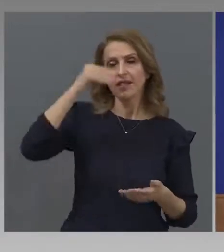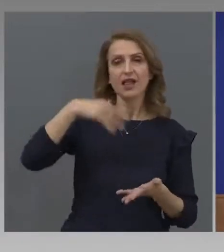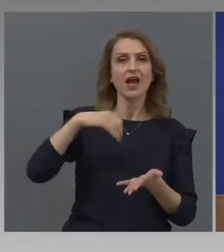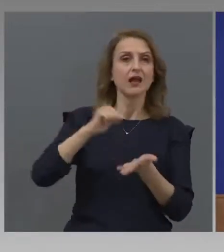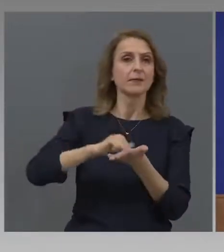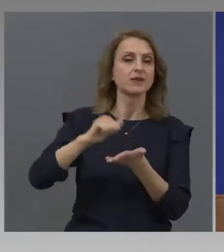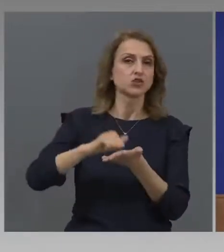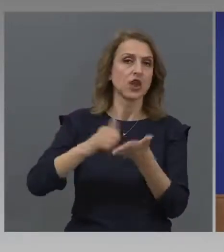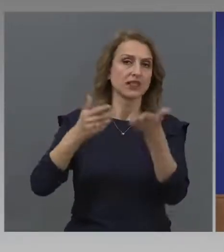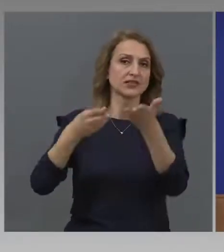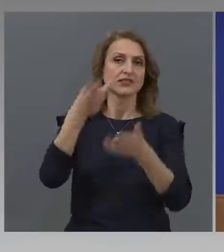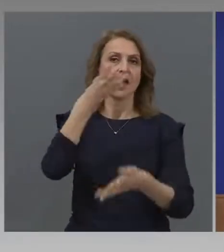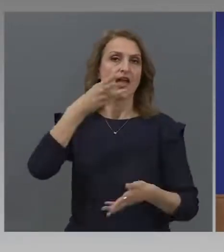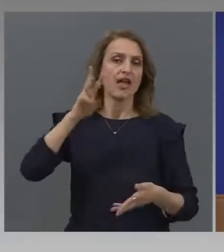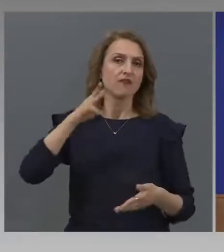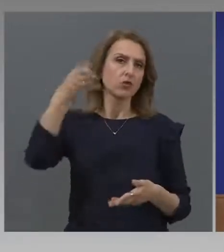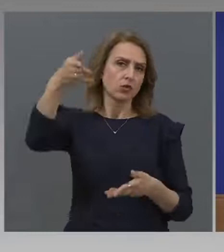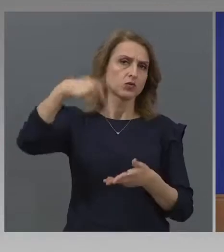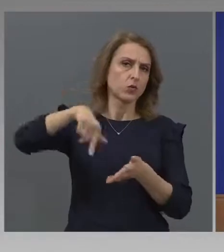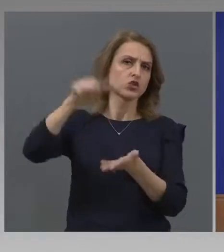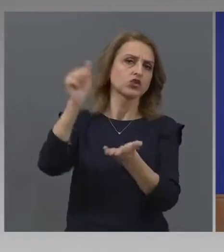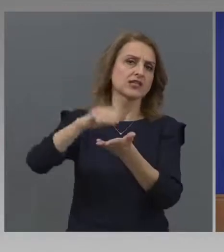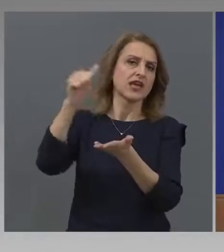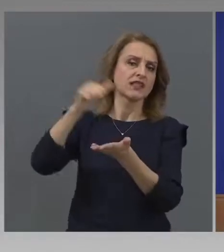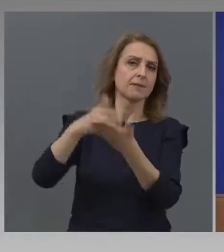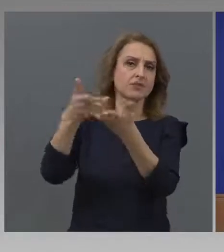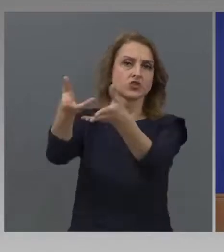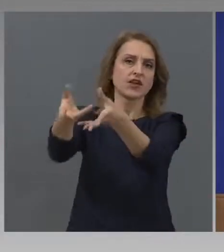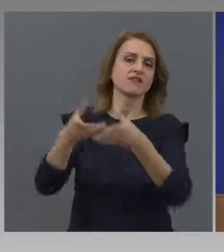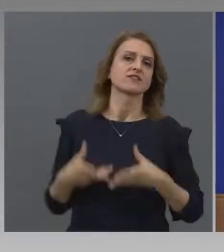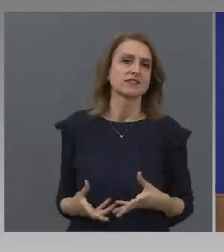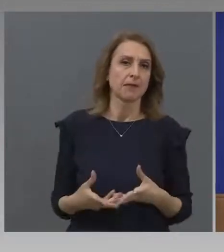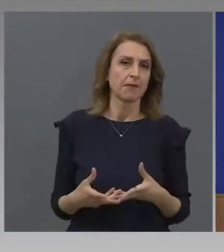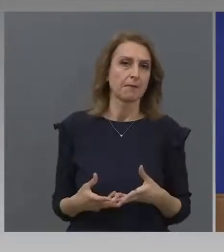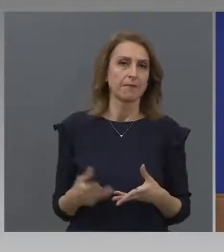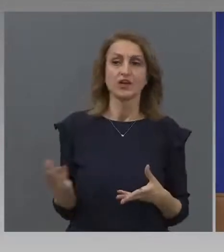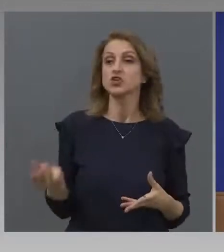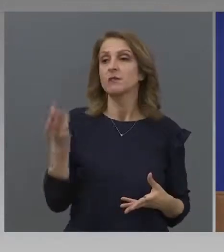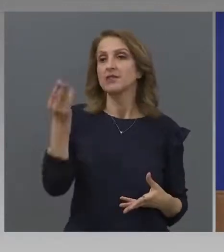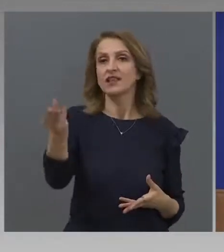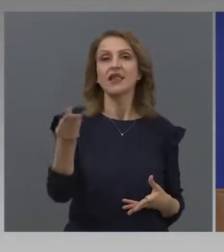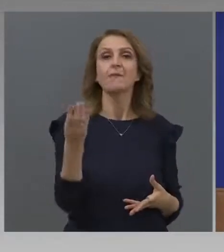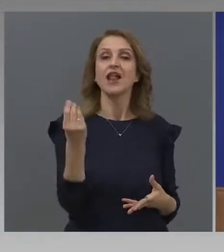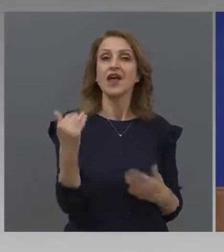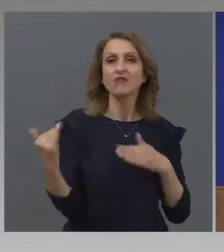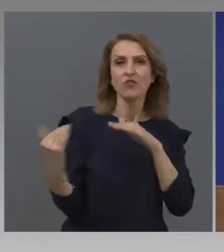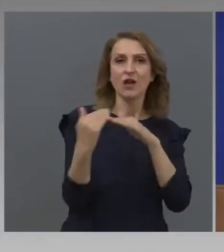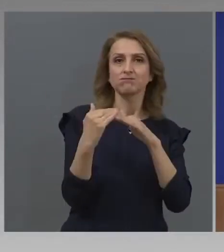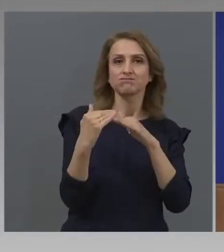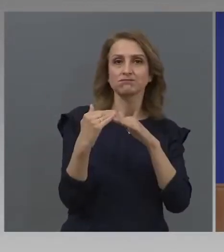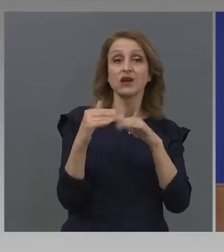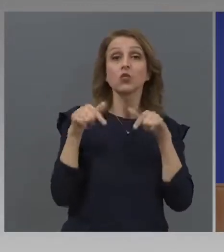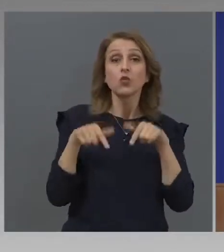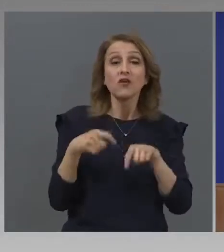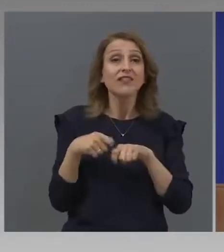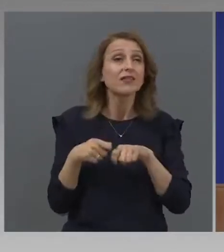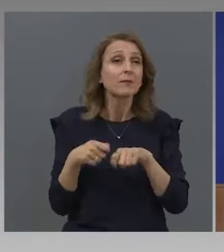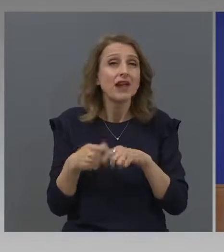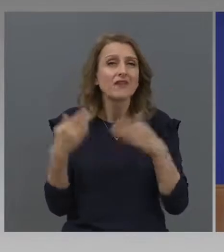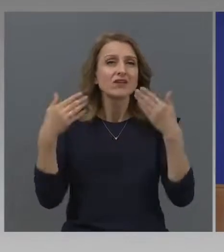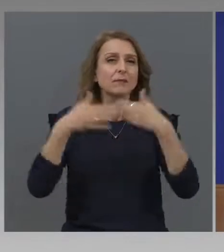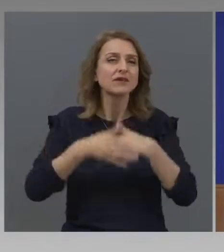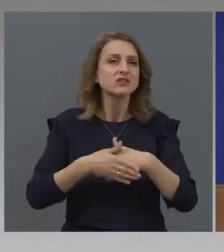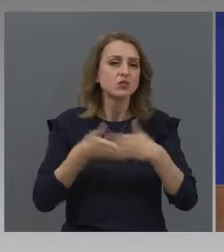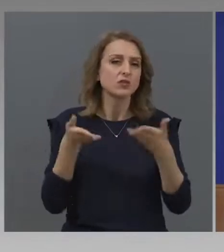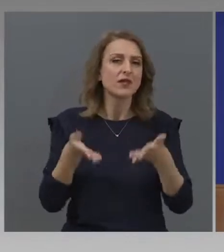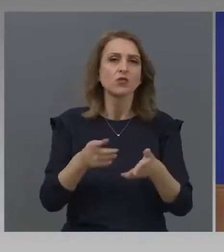в София, така че. Няма ли да ни ги пращат, направо, че тие ме си ги зееме, ще им оставиме левове. Това сме направили с нощи. А това сякаш не